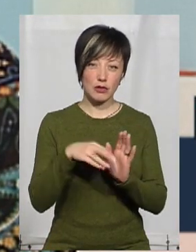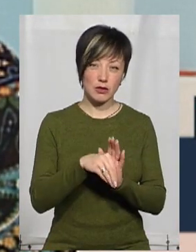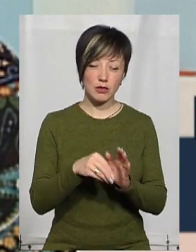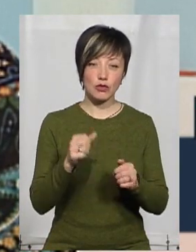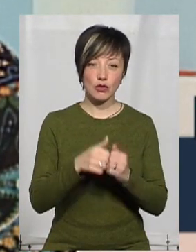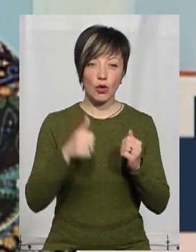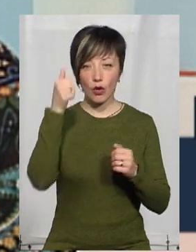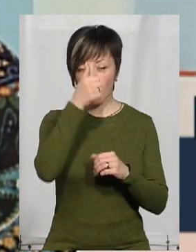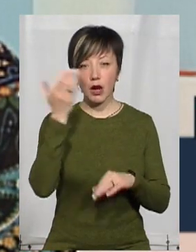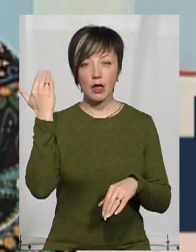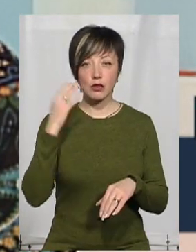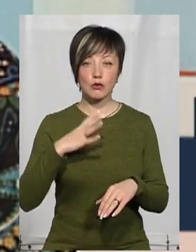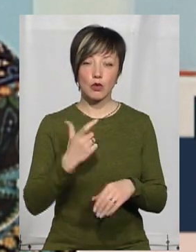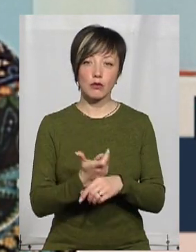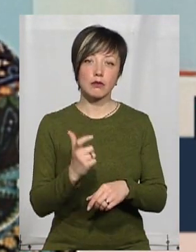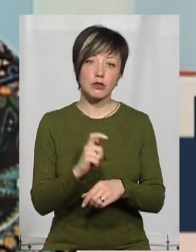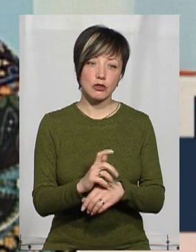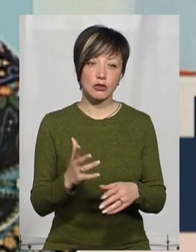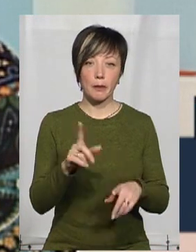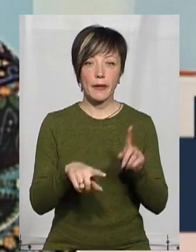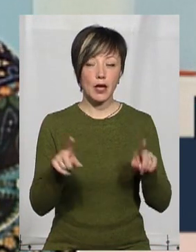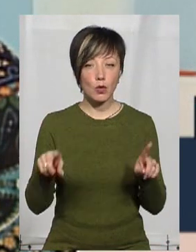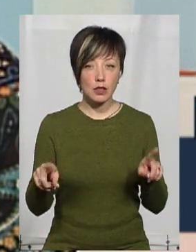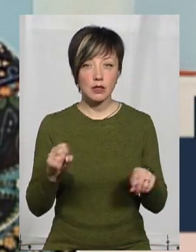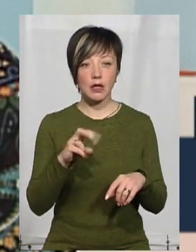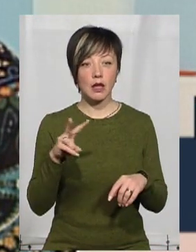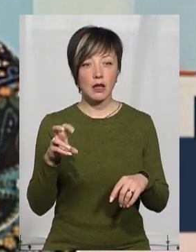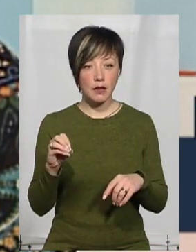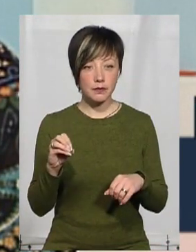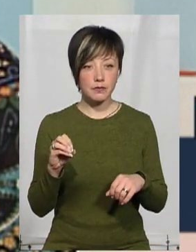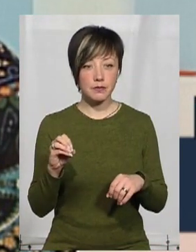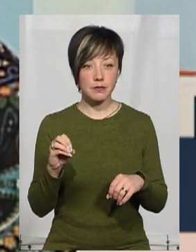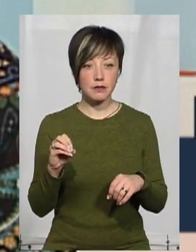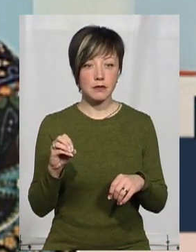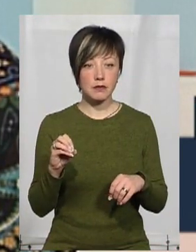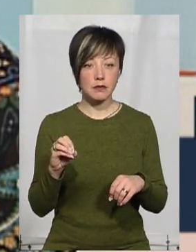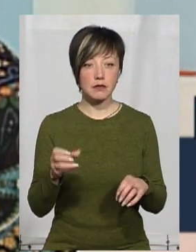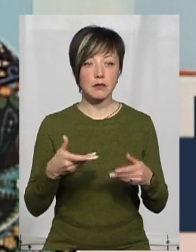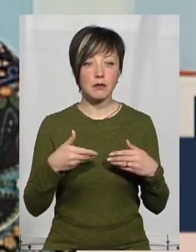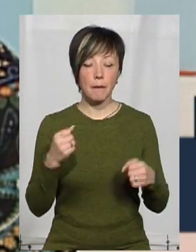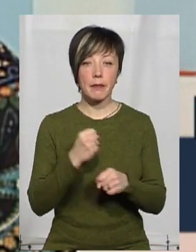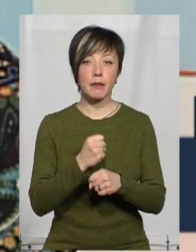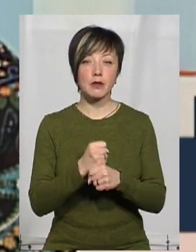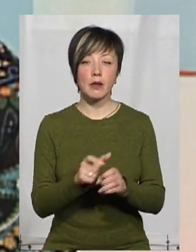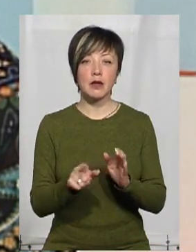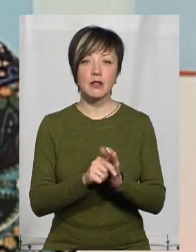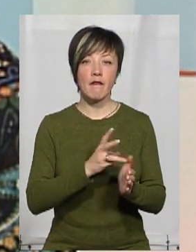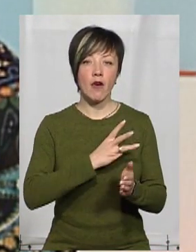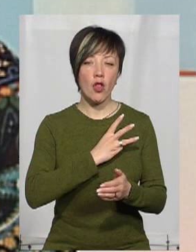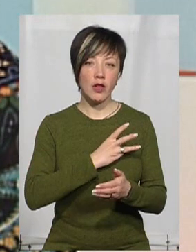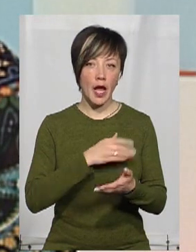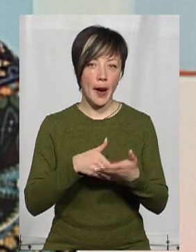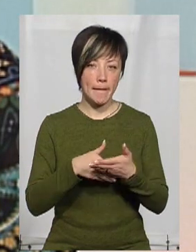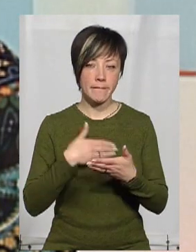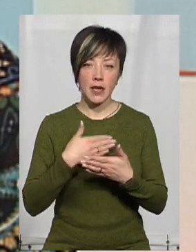поновлювати щороку. Раніше було більше, періодично. Але разом з тим ми працюємо з волонтерами активно